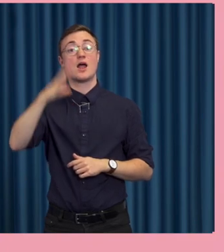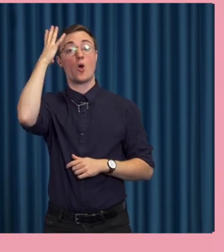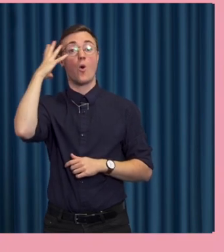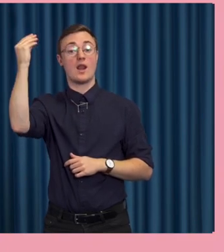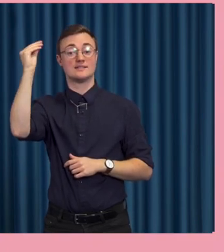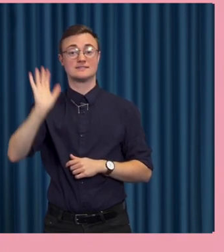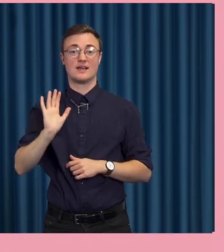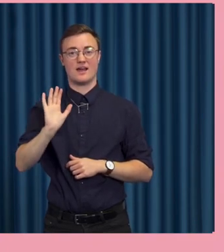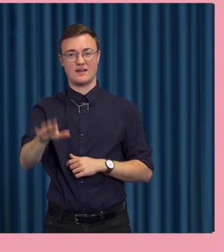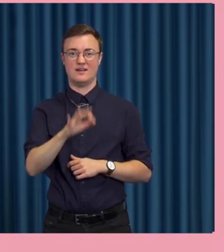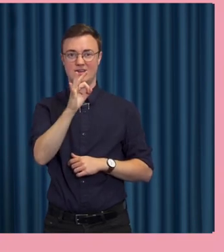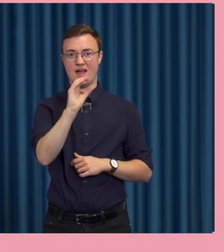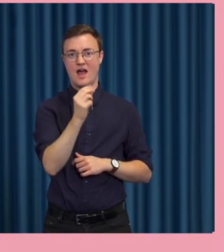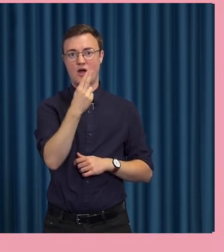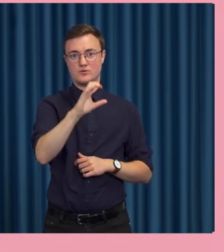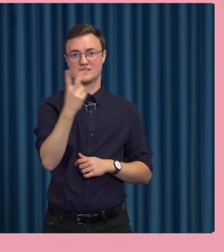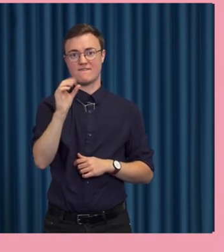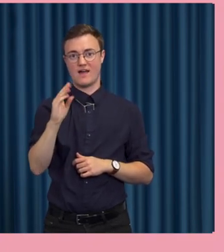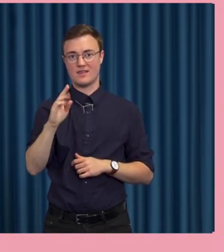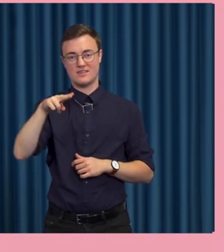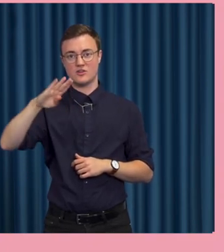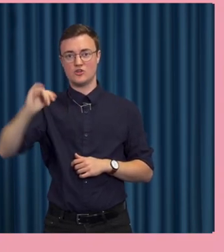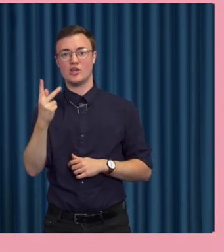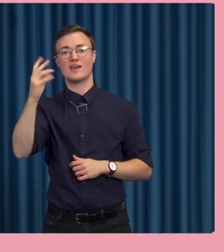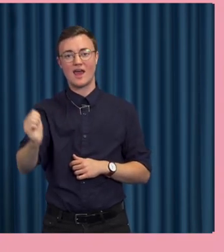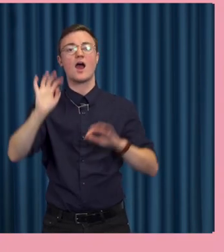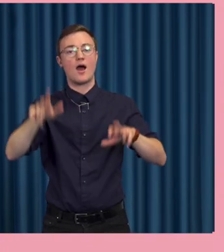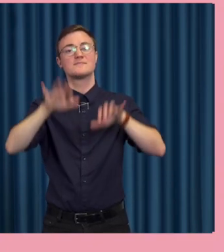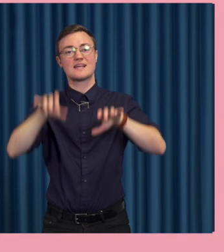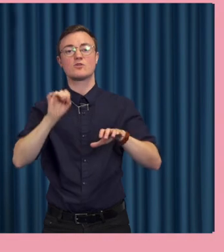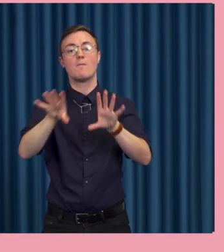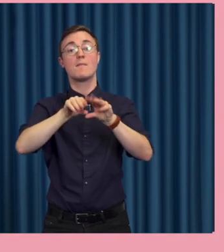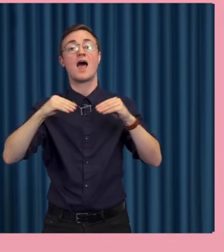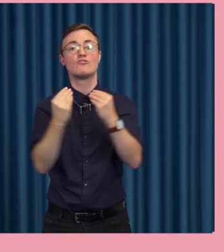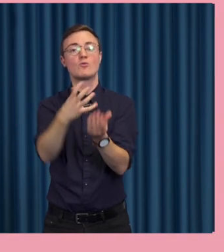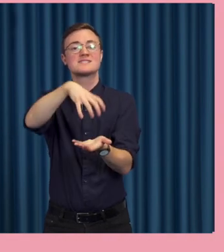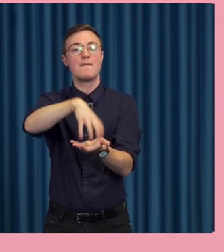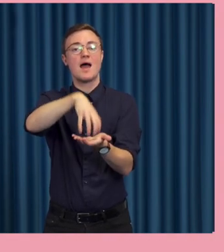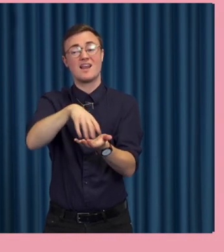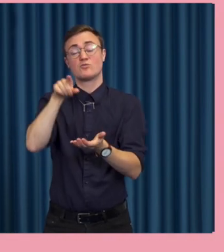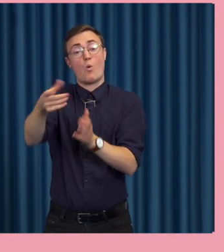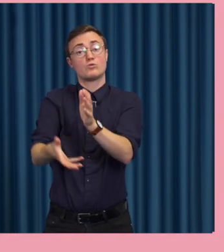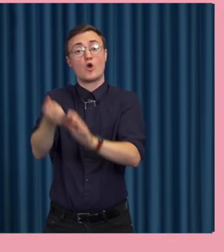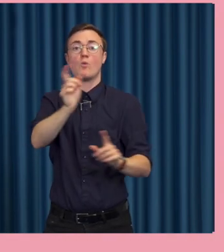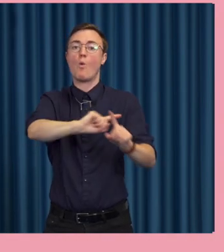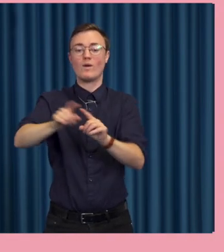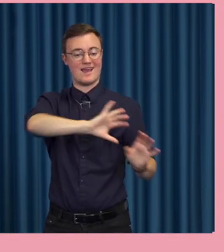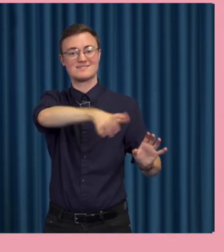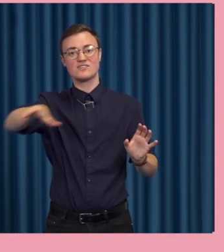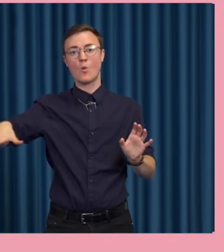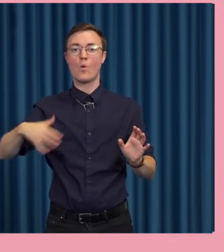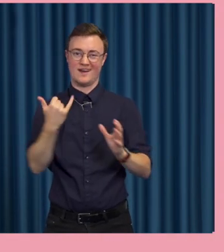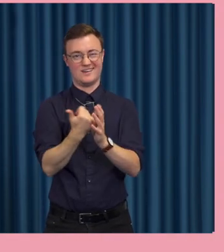orätt duktiga Hors van Dijk. Hon har skrivit om The Platform Society till exempel. Hon tar upp lite olika liksom